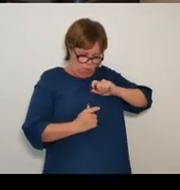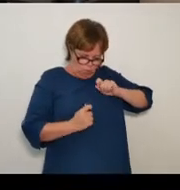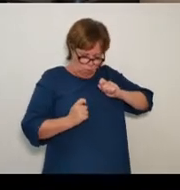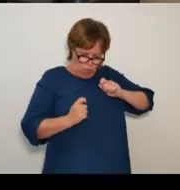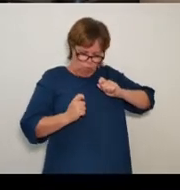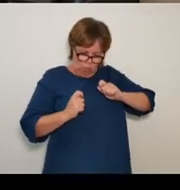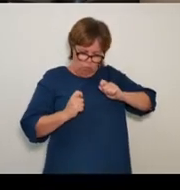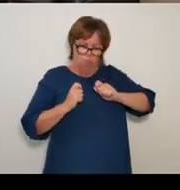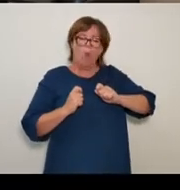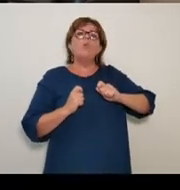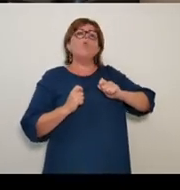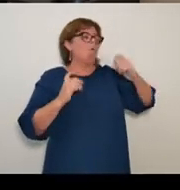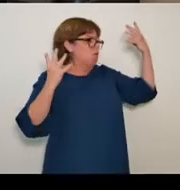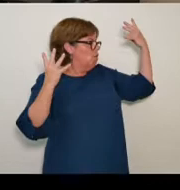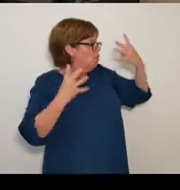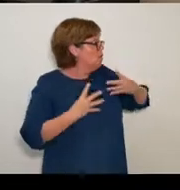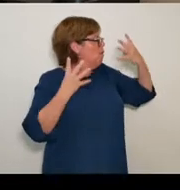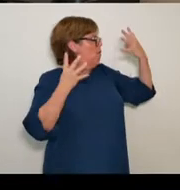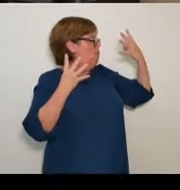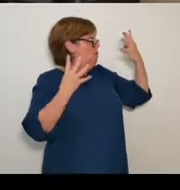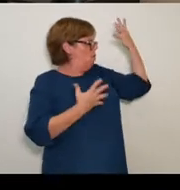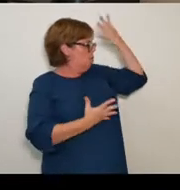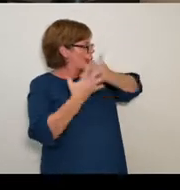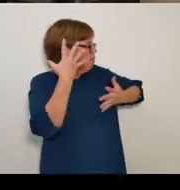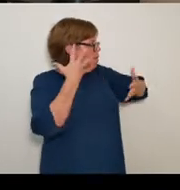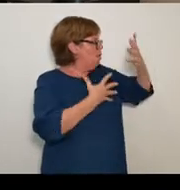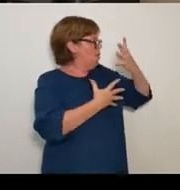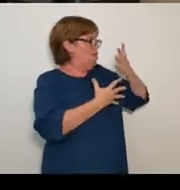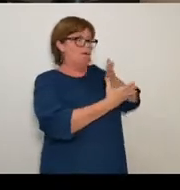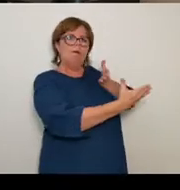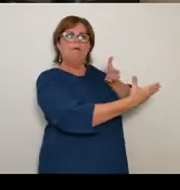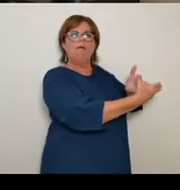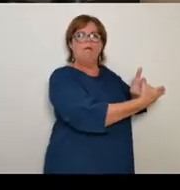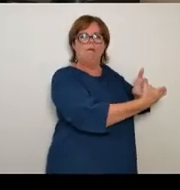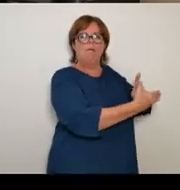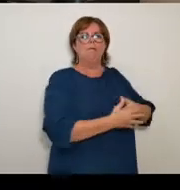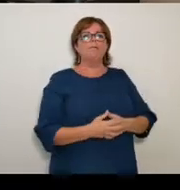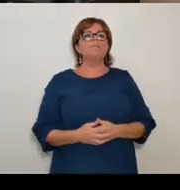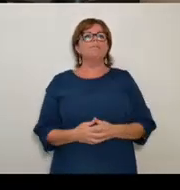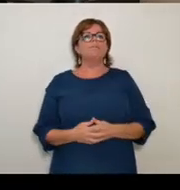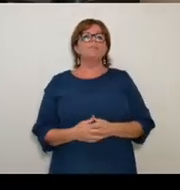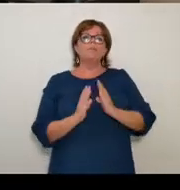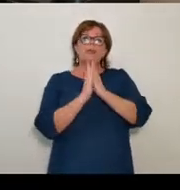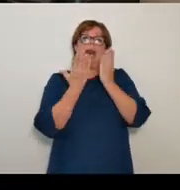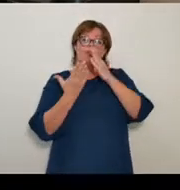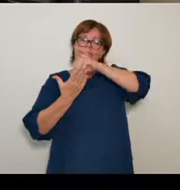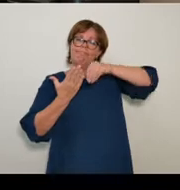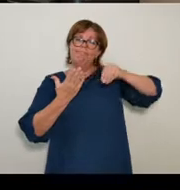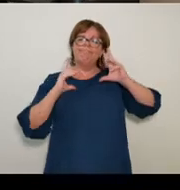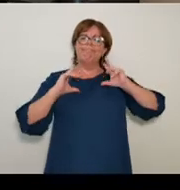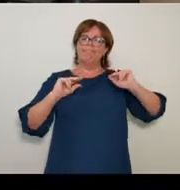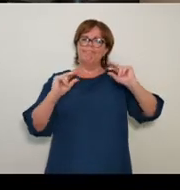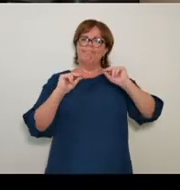se révèle source de gênes, d'embarras et d'empêchements. J'indique dans cet ouvrage les facteurs qui m